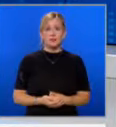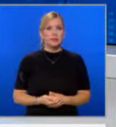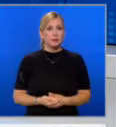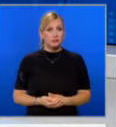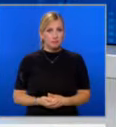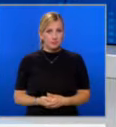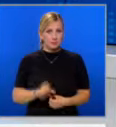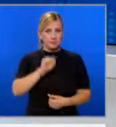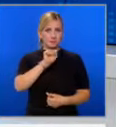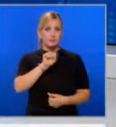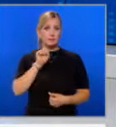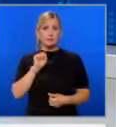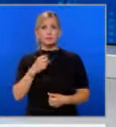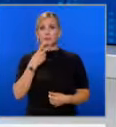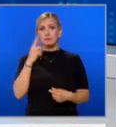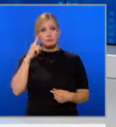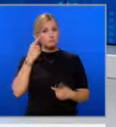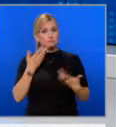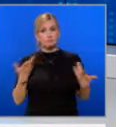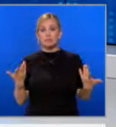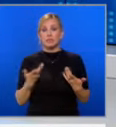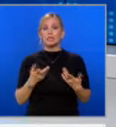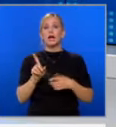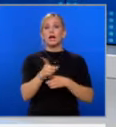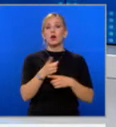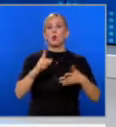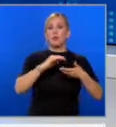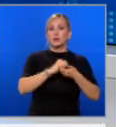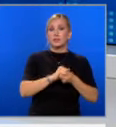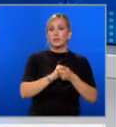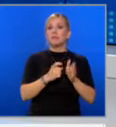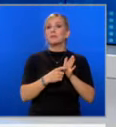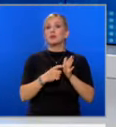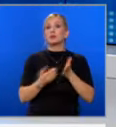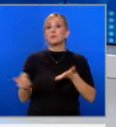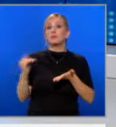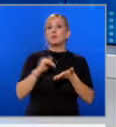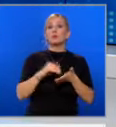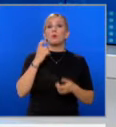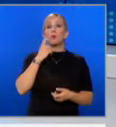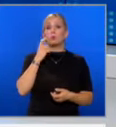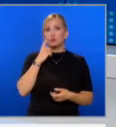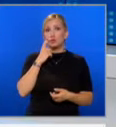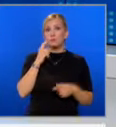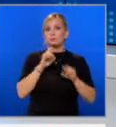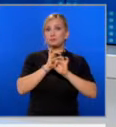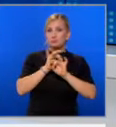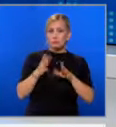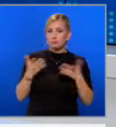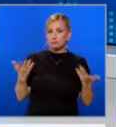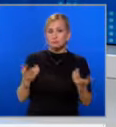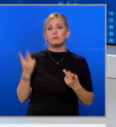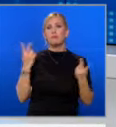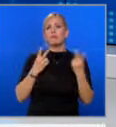партиите вече мислят за управленски коалиции след вода. Провокацията дойде от лидера на ГЕРБ Бойко Борисов, който обяви, че